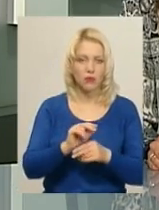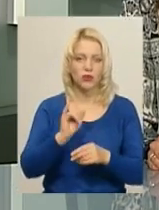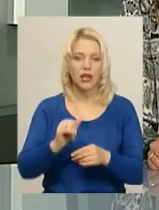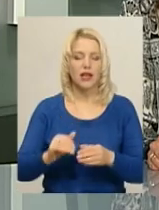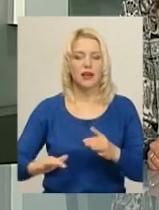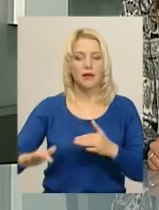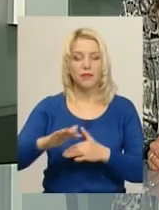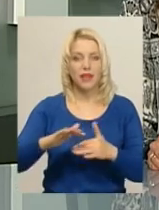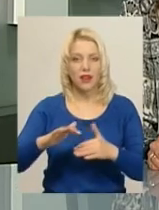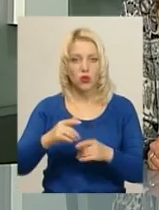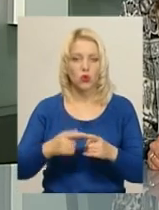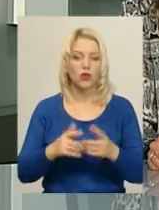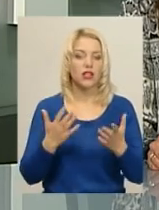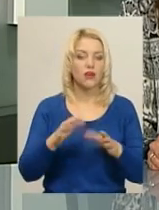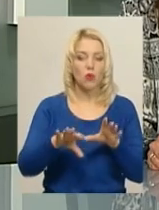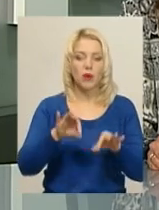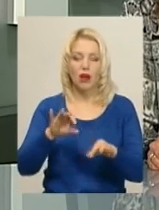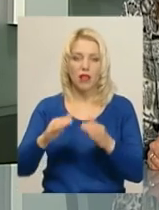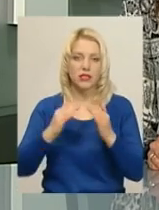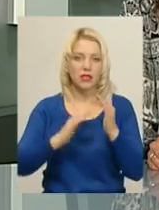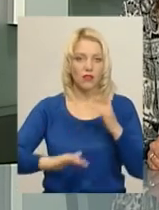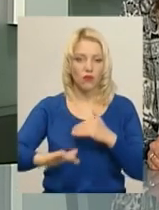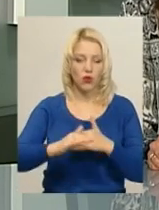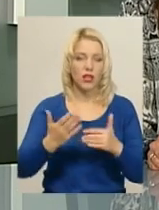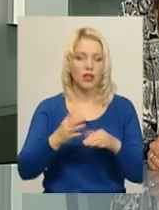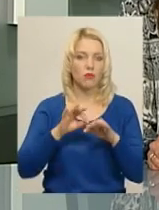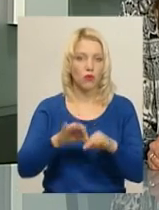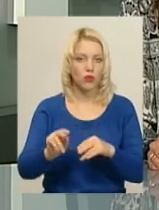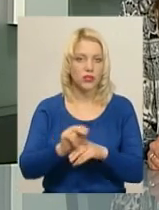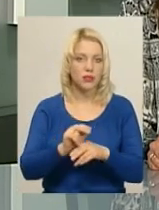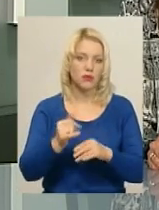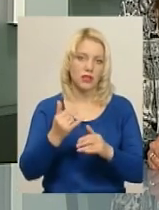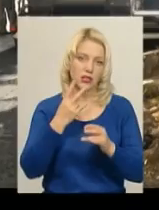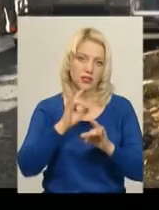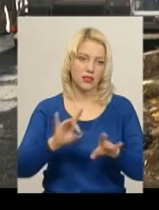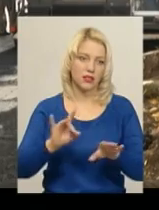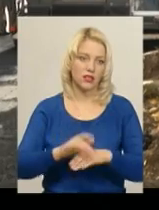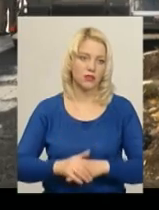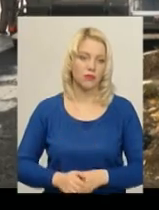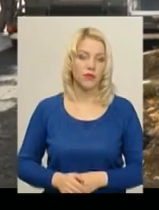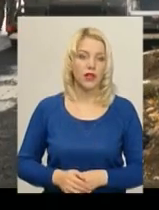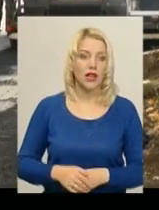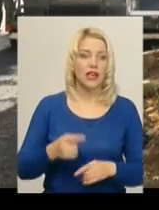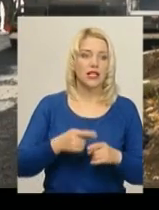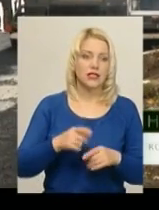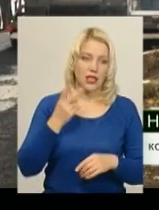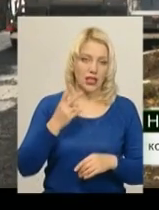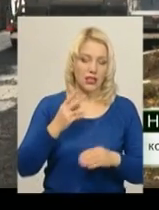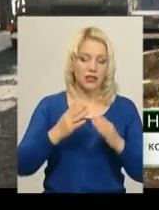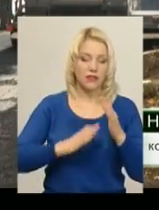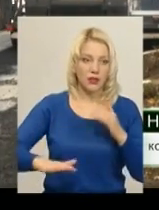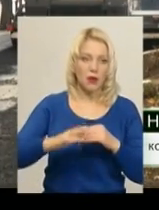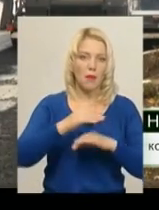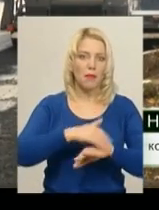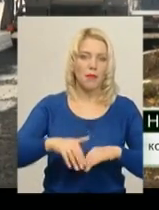за яким принципом обиралися двори, в яких вони проводилися, у сюжеті Наталії Сідової. Це двір на вулиці